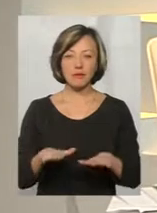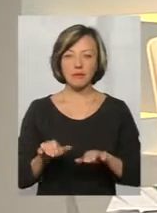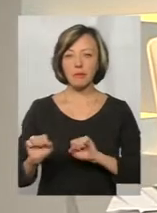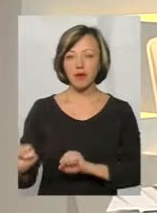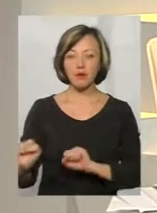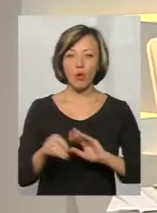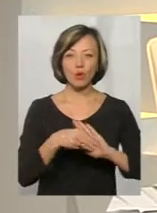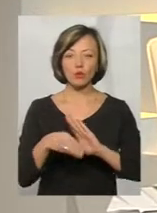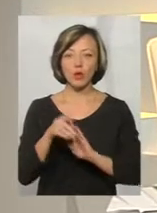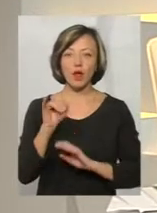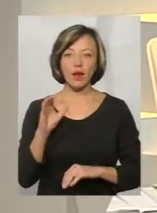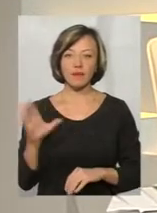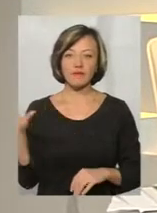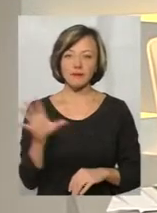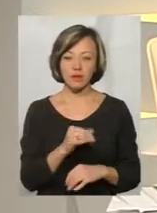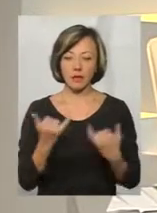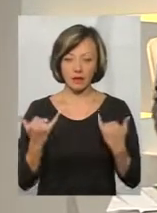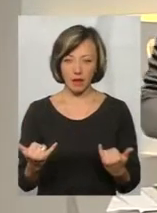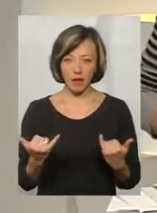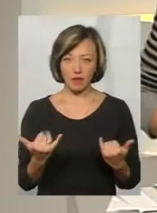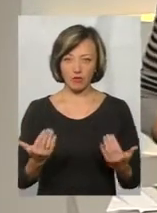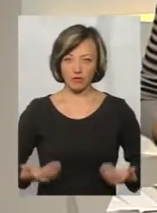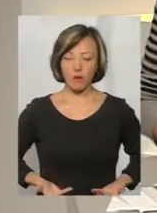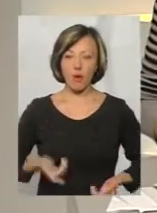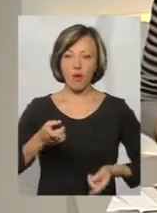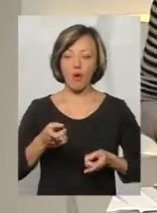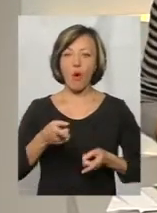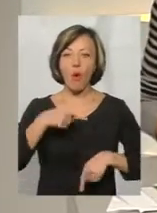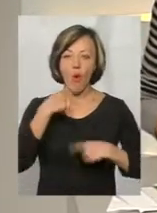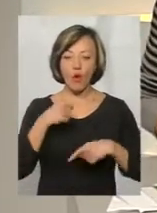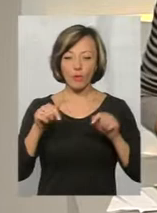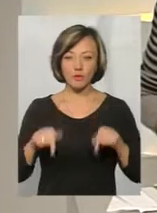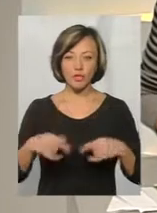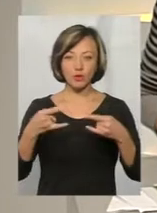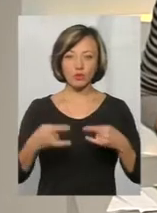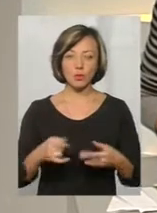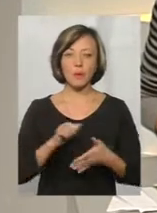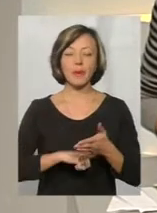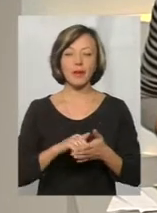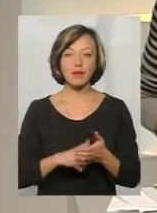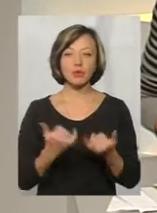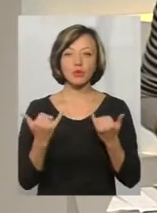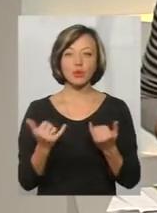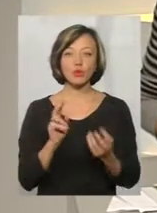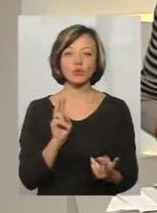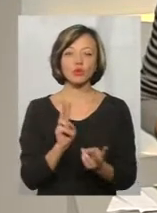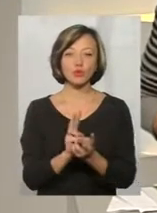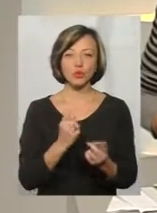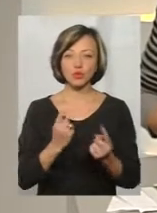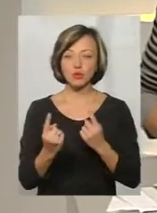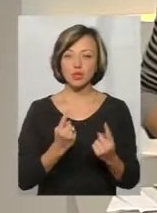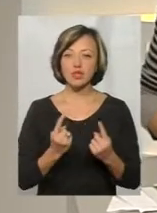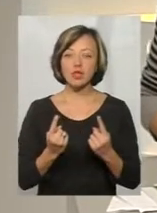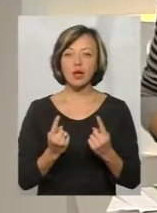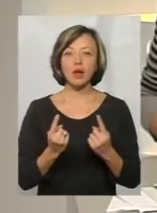корупціонерів. Про це все наживо говоримо в цій студії. Приводом для сьогоднішньої нашої розмови